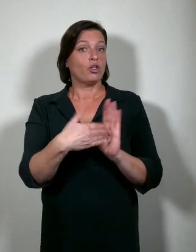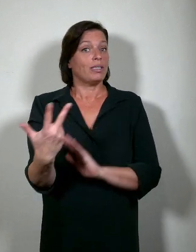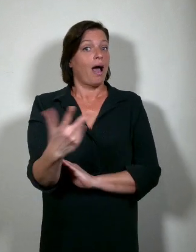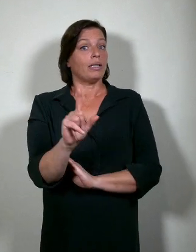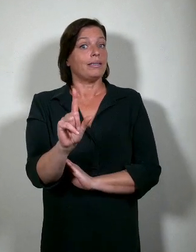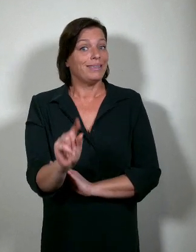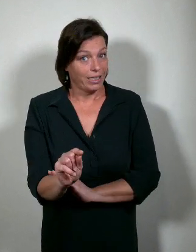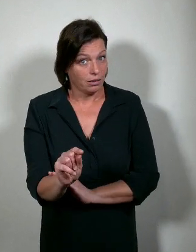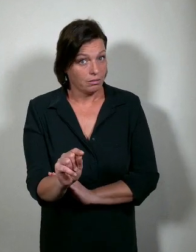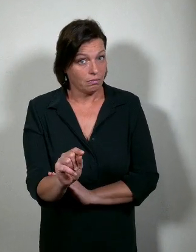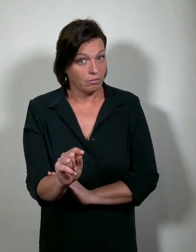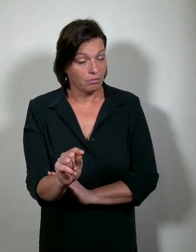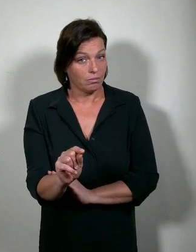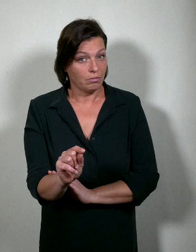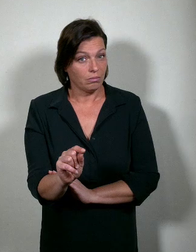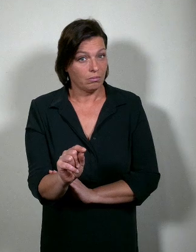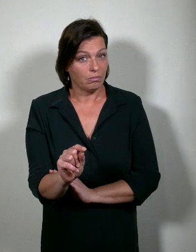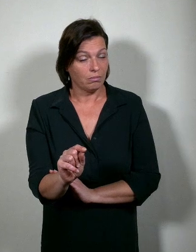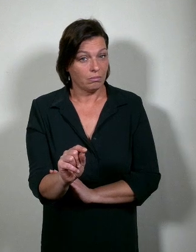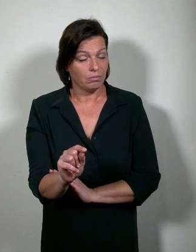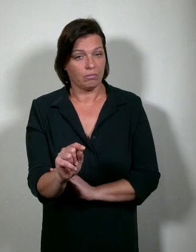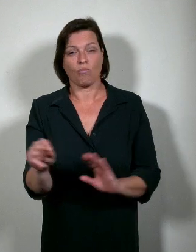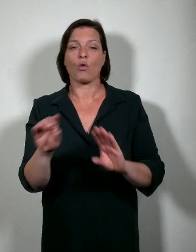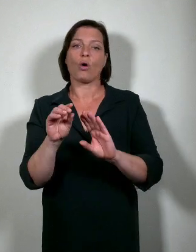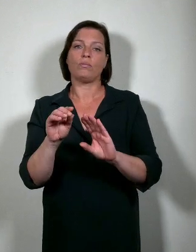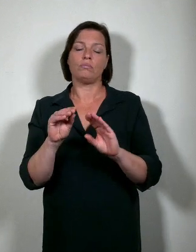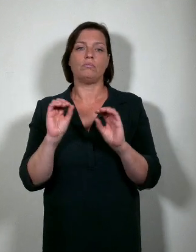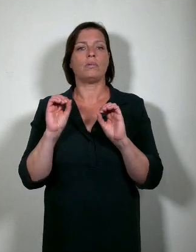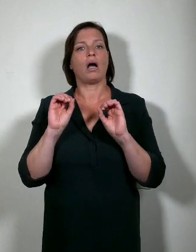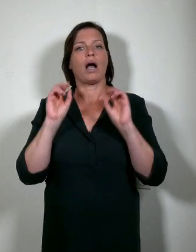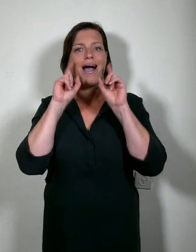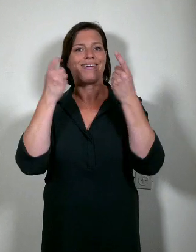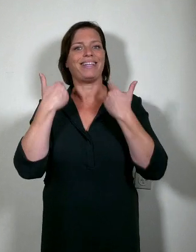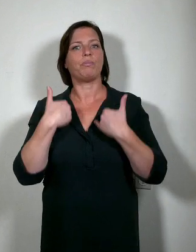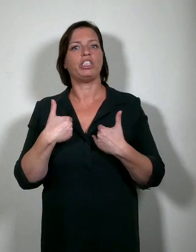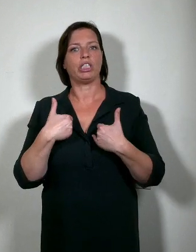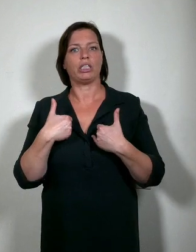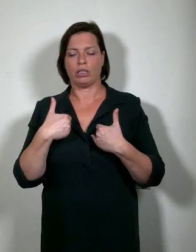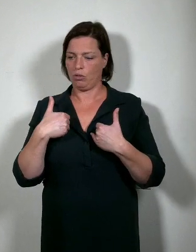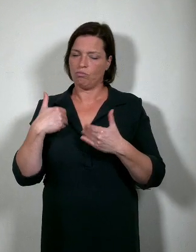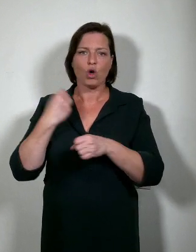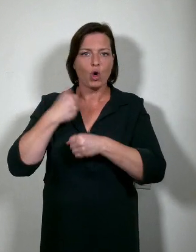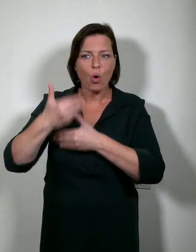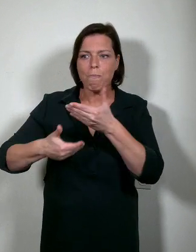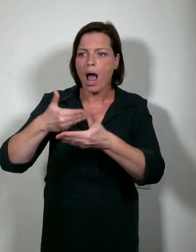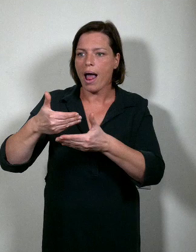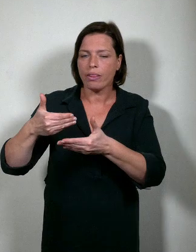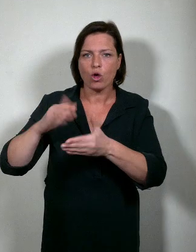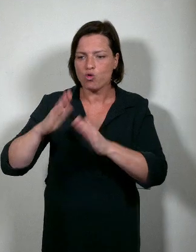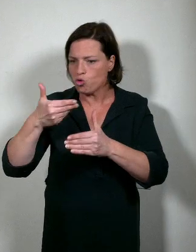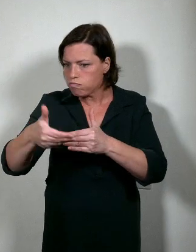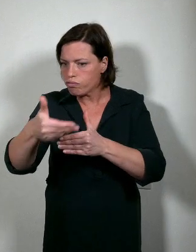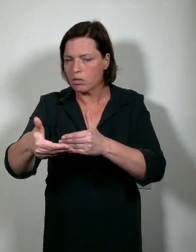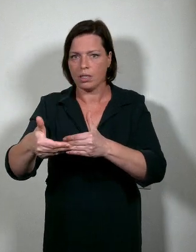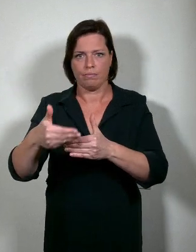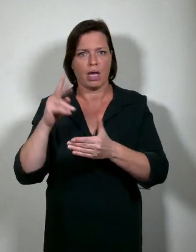een van de meest vooruitstrevende loopbaanmodellen voor academici. Niet alleen in Vlaanderen, niet